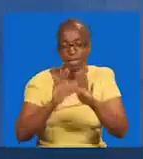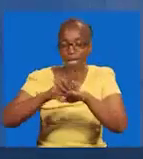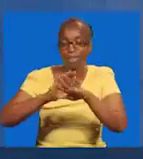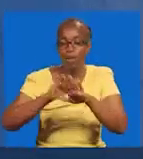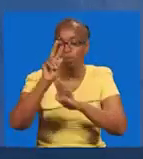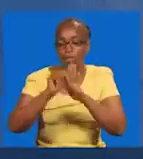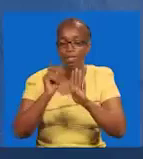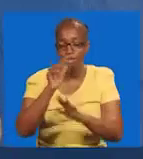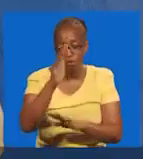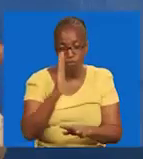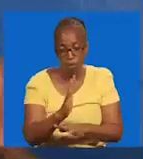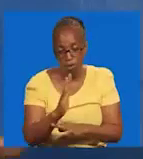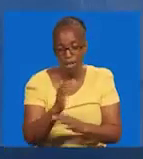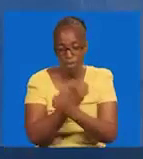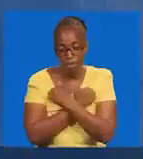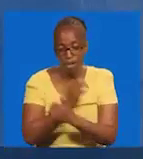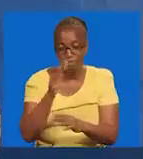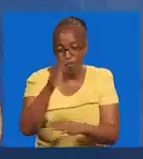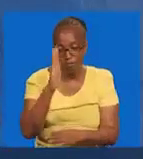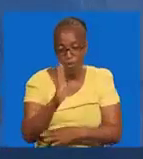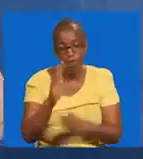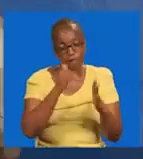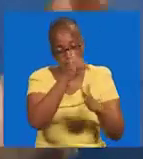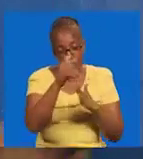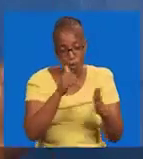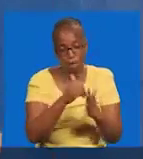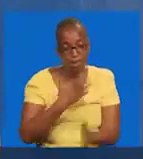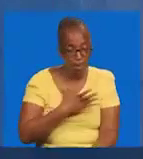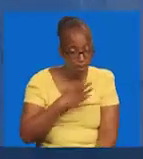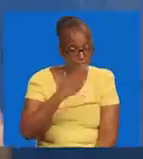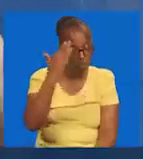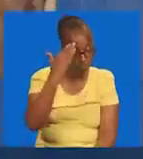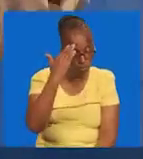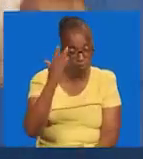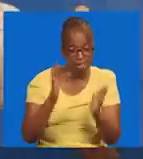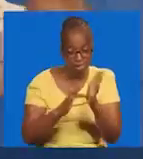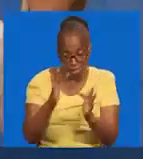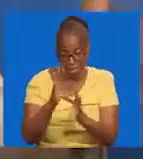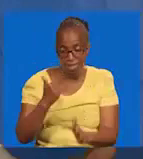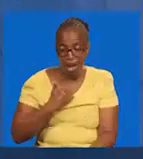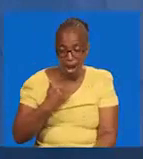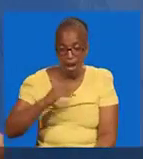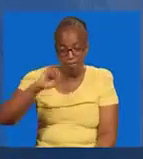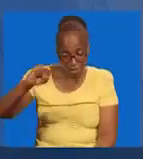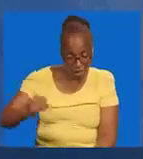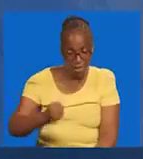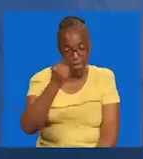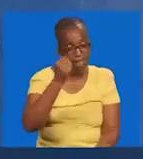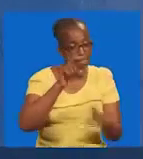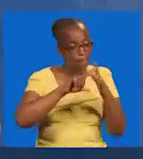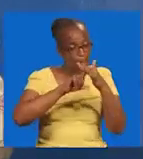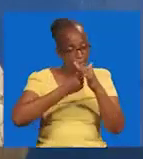ukarimu wa mungu. Tue nese upendo wa mungu. Kwa wote wajue ya kwamba. Yesu hamefufuka.